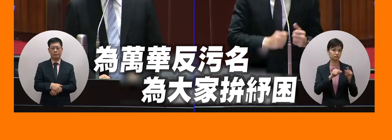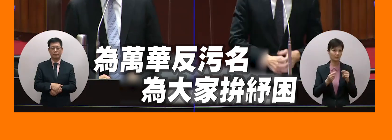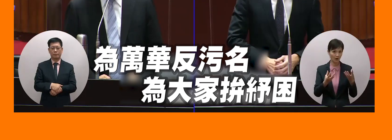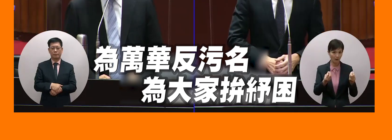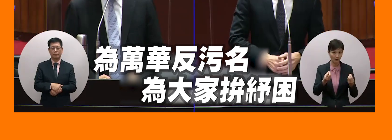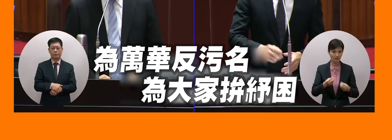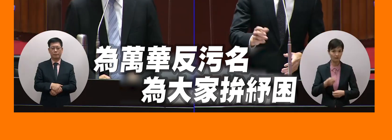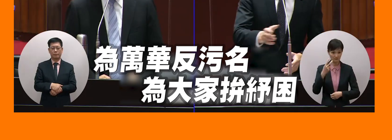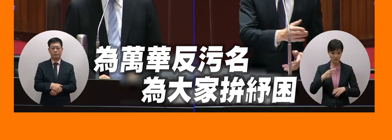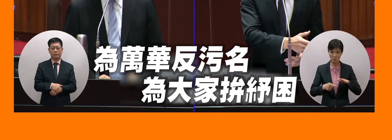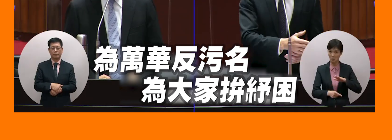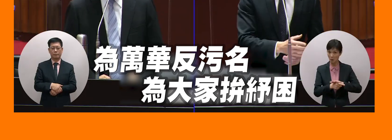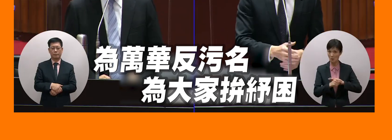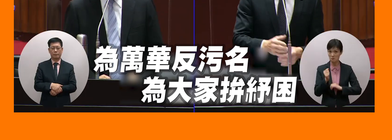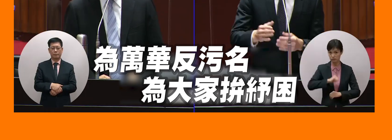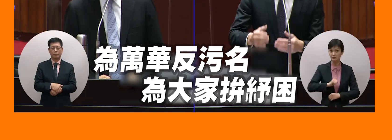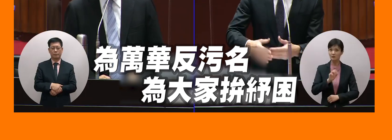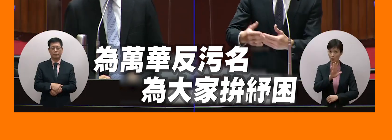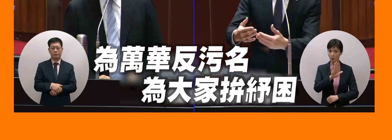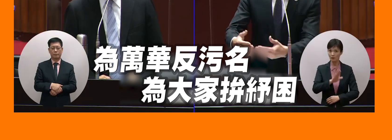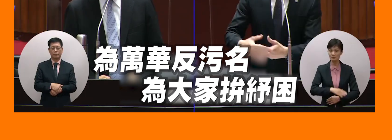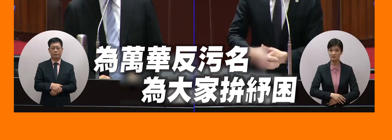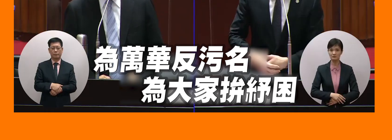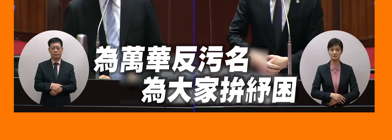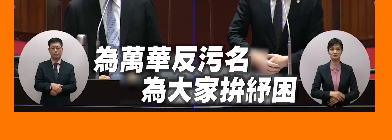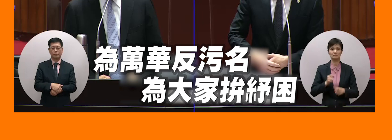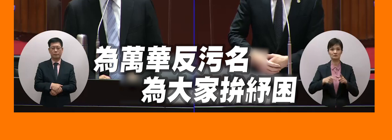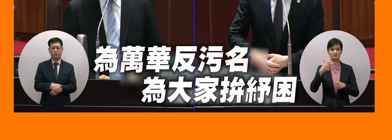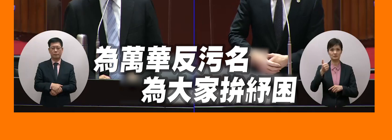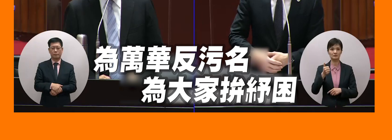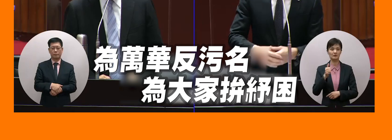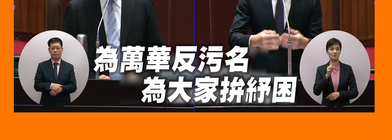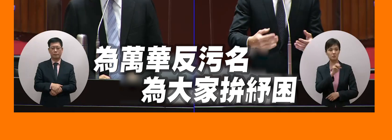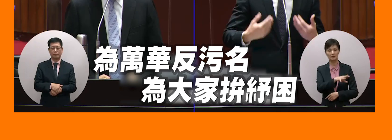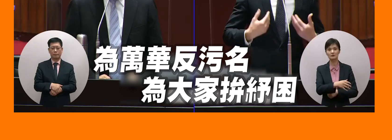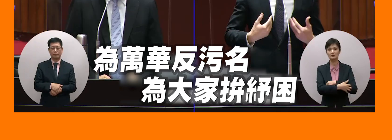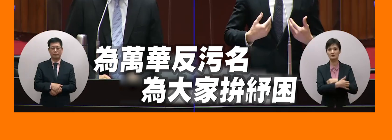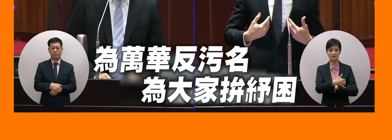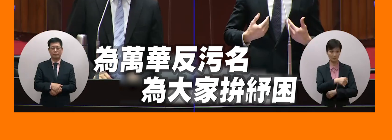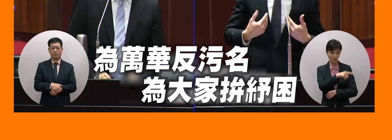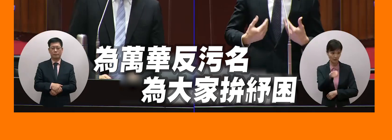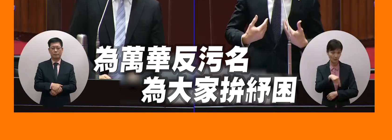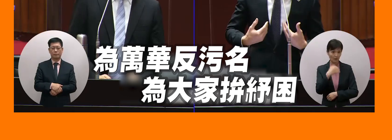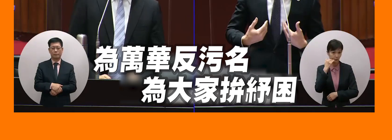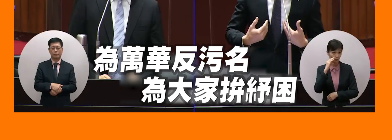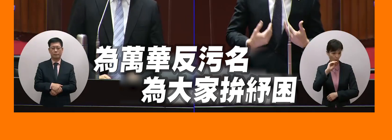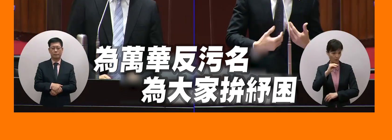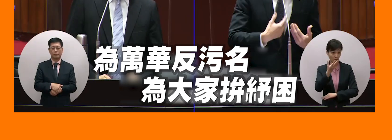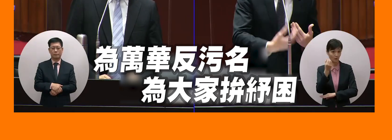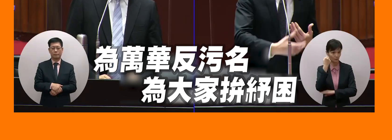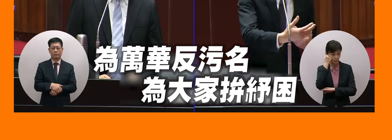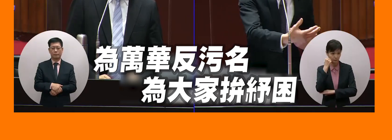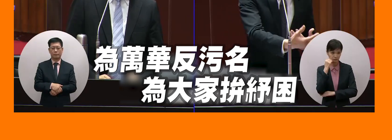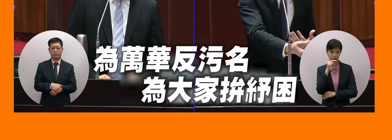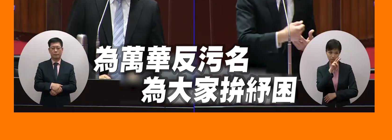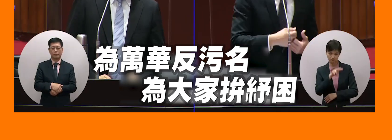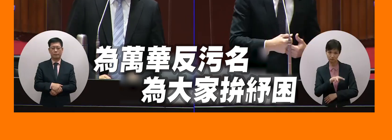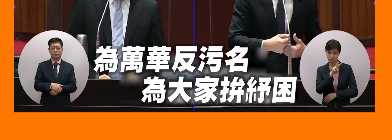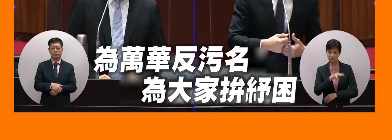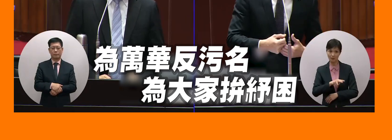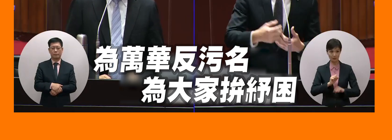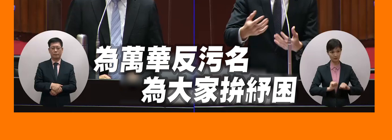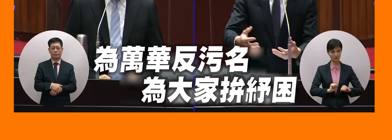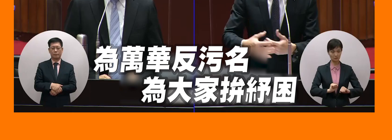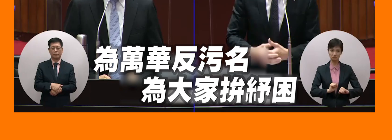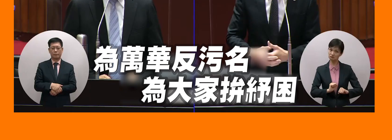至還違反譬如說剛才我說你如果要求萬華區的完工他身體好洗好洗好洗洗又很